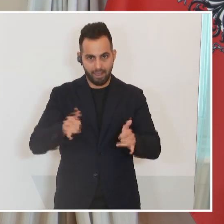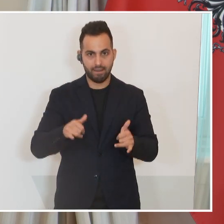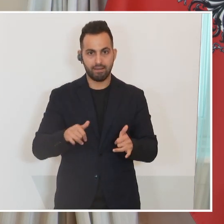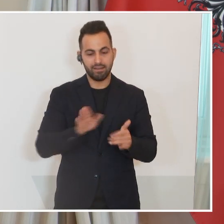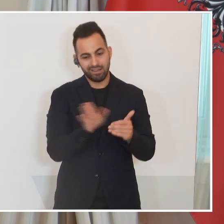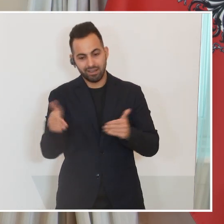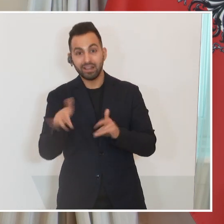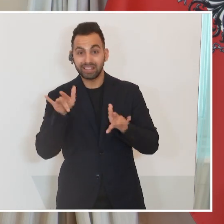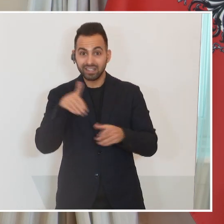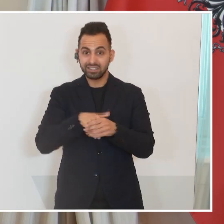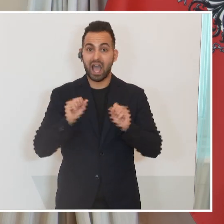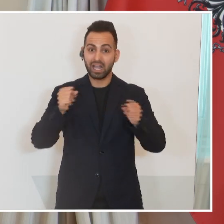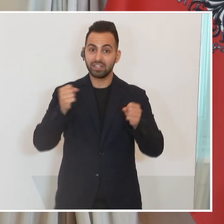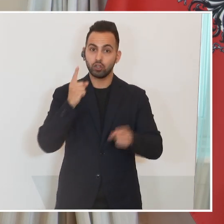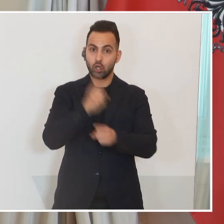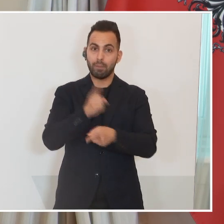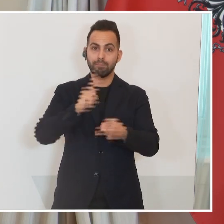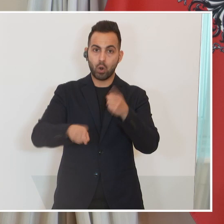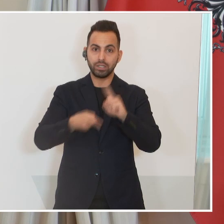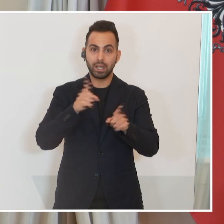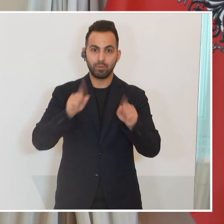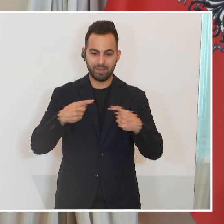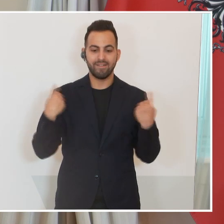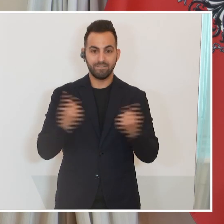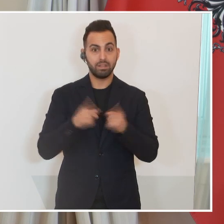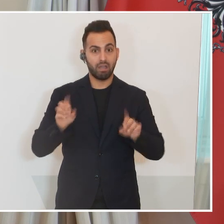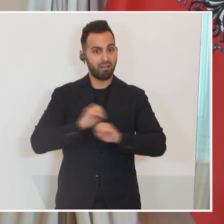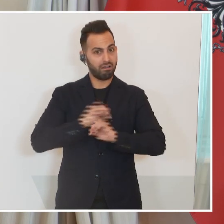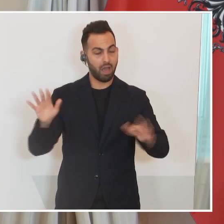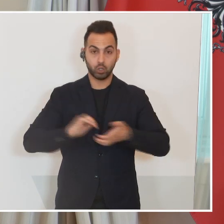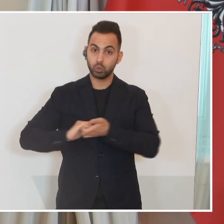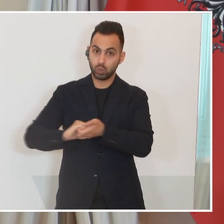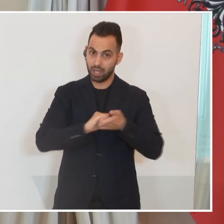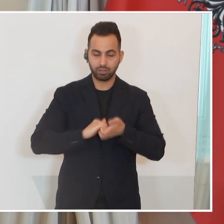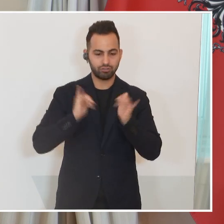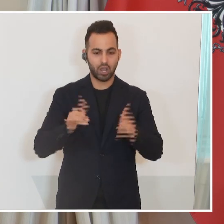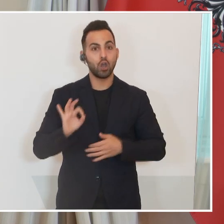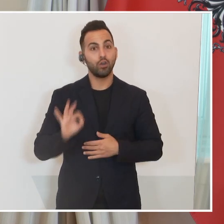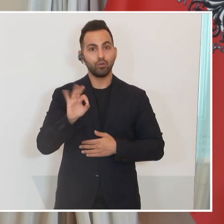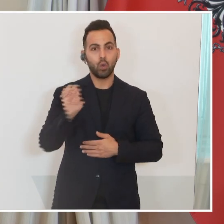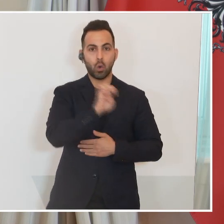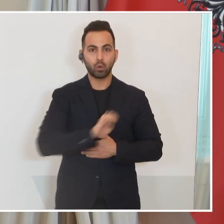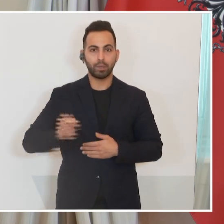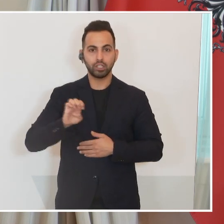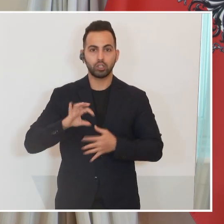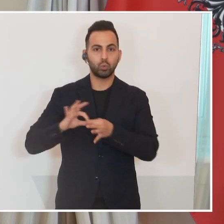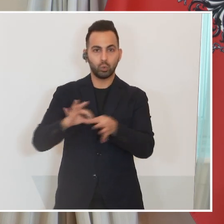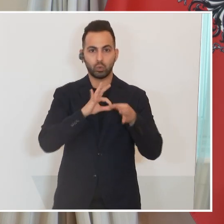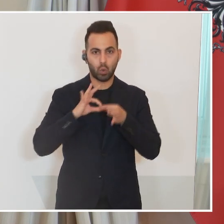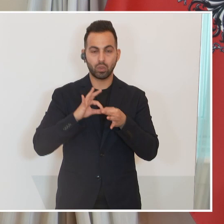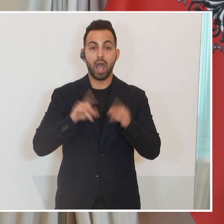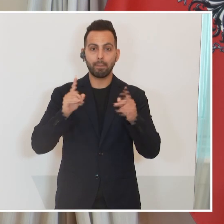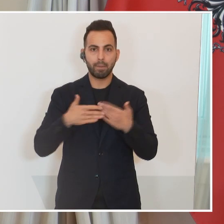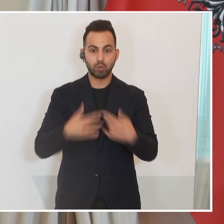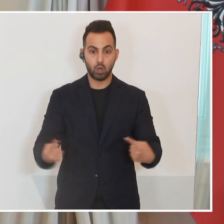Das ist aktive Neutralitätspolitik in dem Sinne, dass wir sehr wohl solidarisch sein können im Sinne des Europäischen Unionskontext. Wenn es aber jetzt